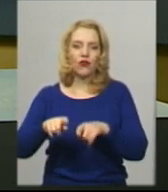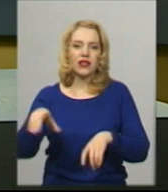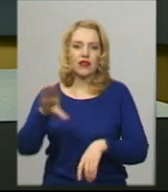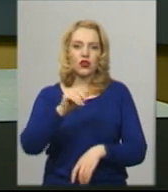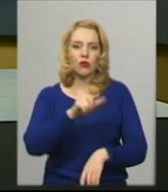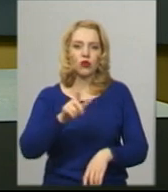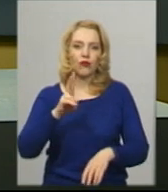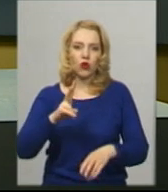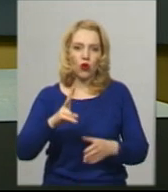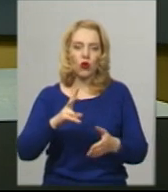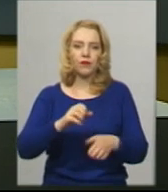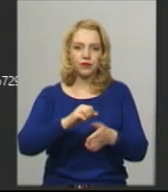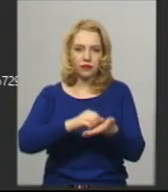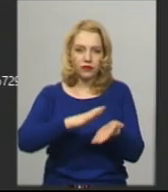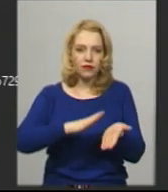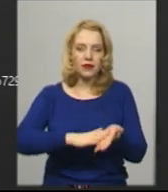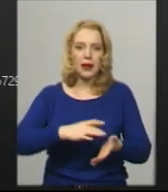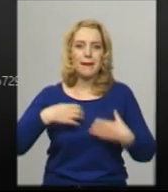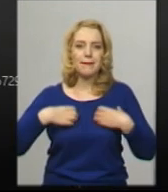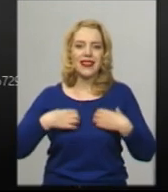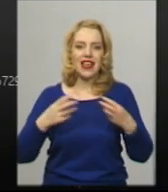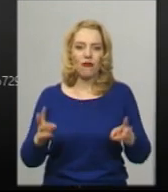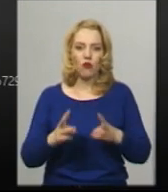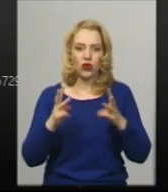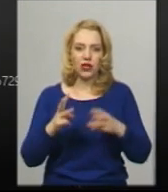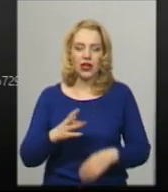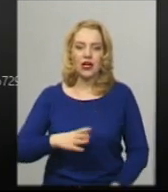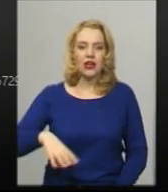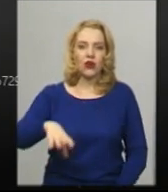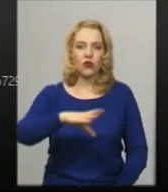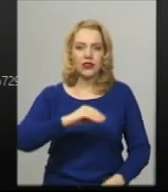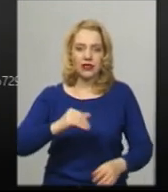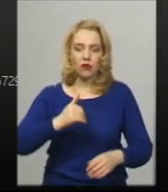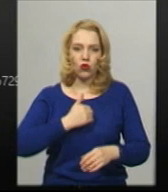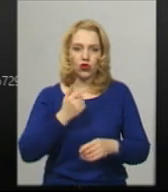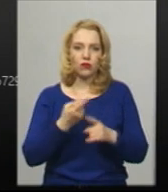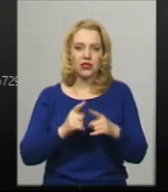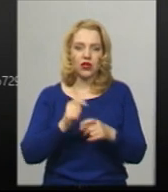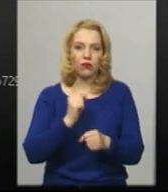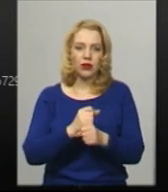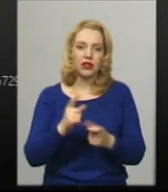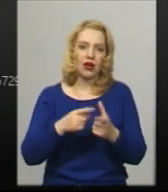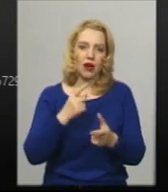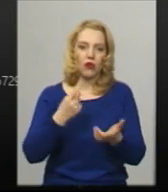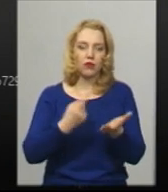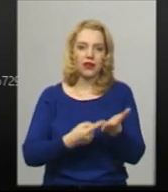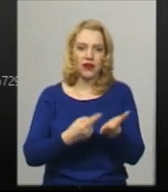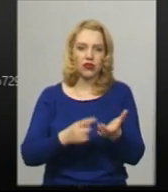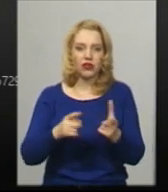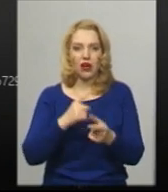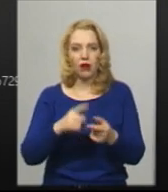діагностовано пневмонію. Ми хочемо усім обов'язково це робити, або підтверджувати, або спростовувати.